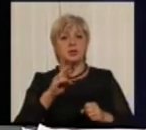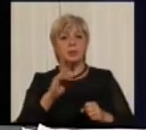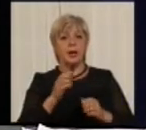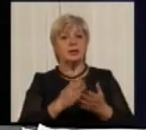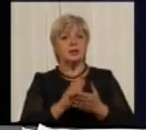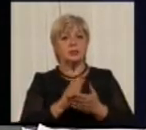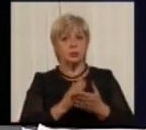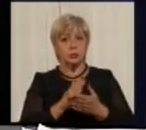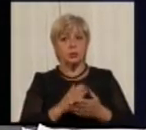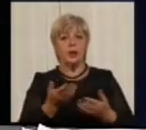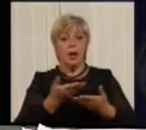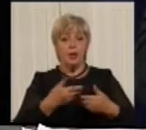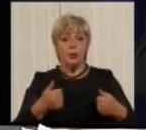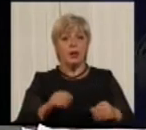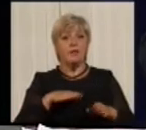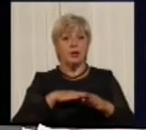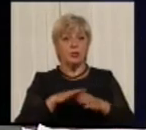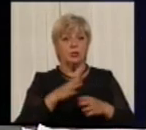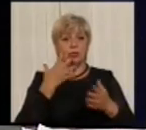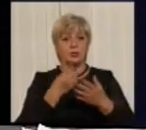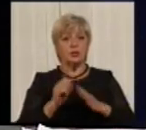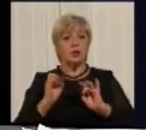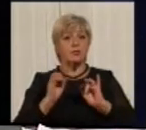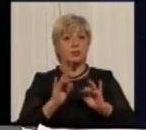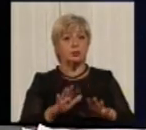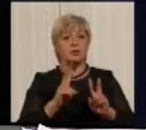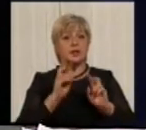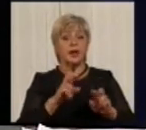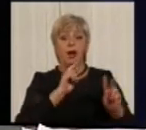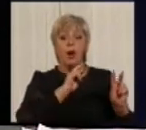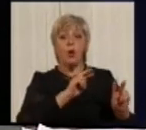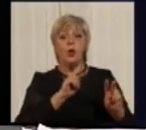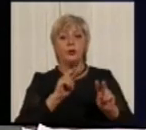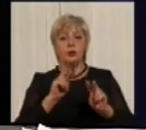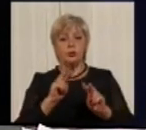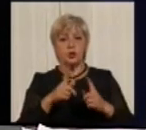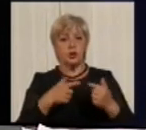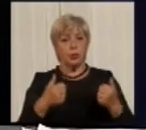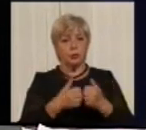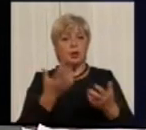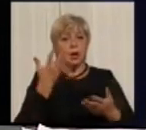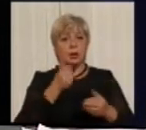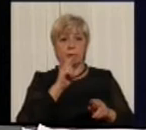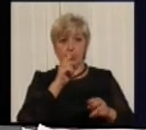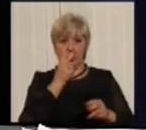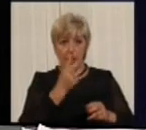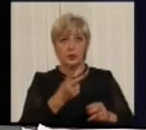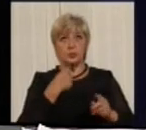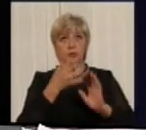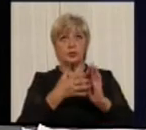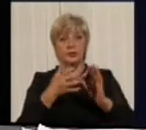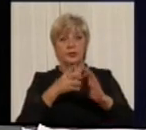Тобто, ми виконуємо свою функцію як контролюючий орган. Тобто, коли бачимо, що там не вистачає знак, ми